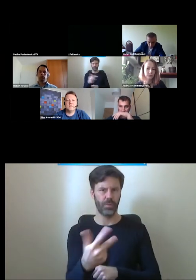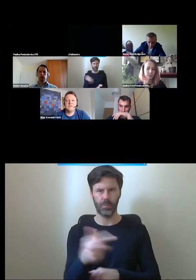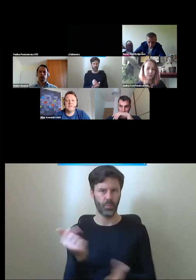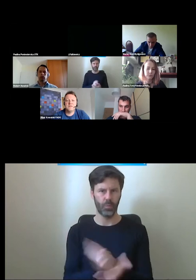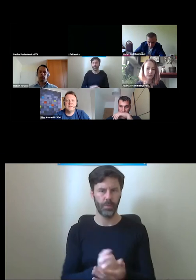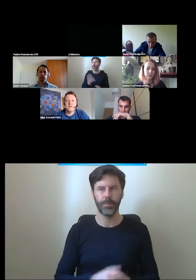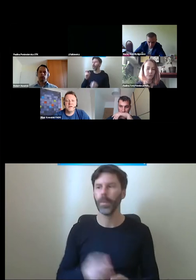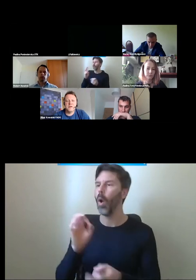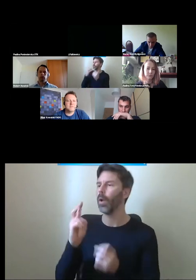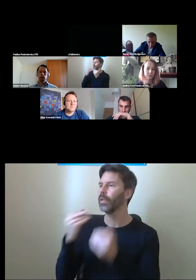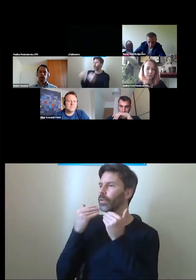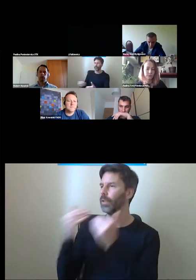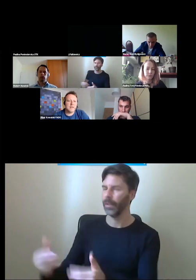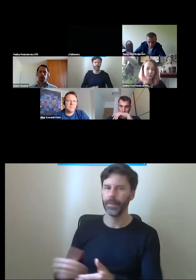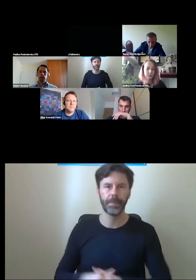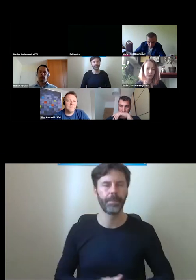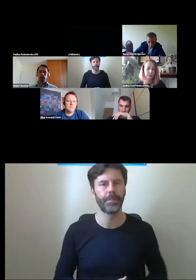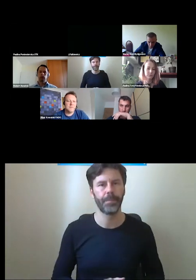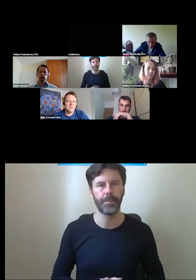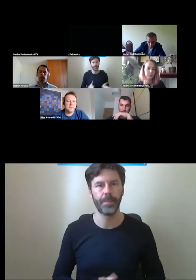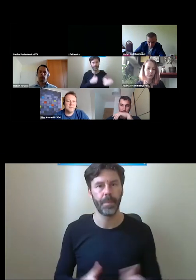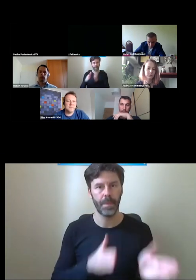Okej, dzięki. Adam?